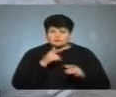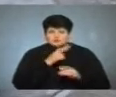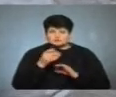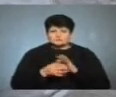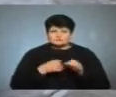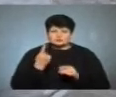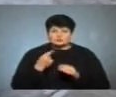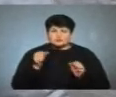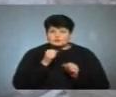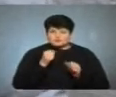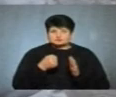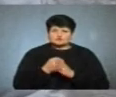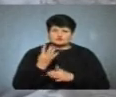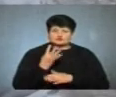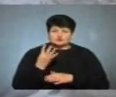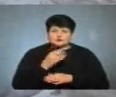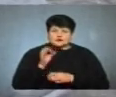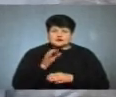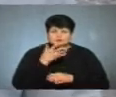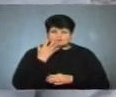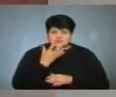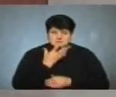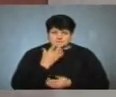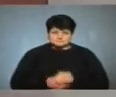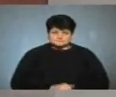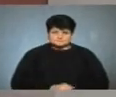від 1 градусу морозу до 4 градусів тепла.